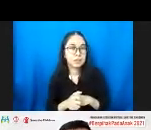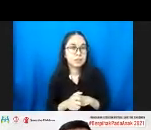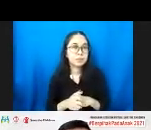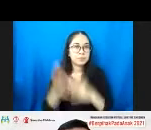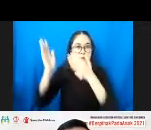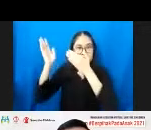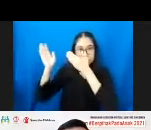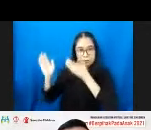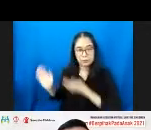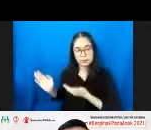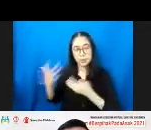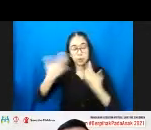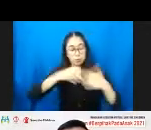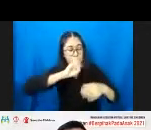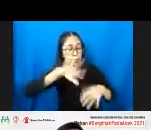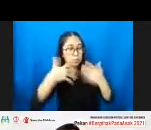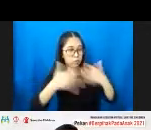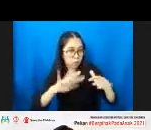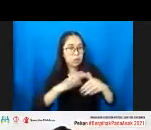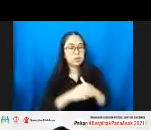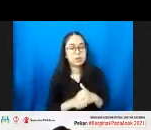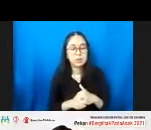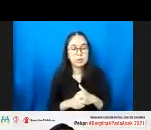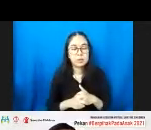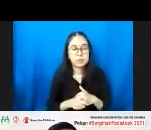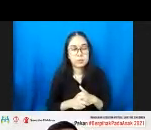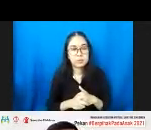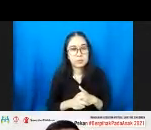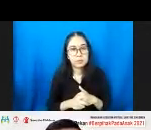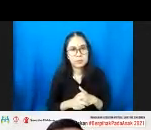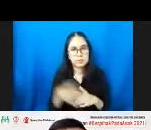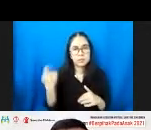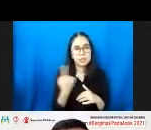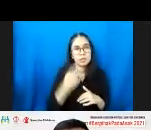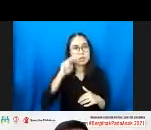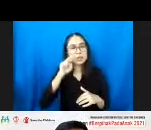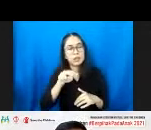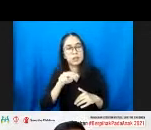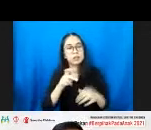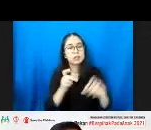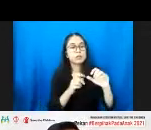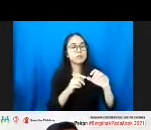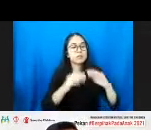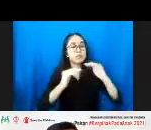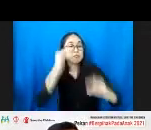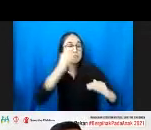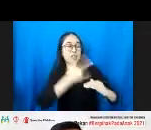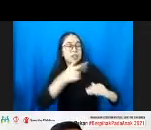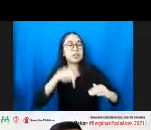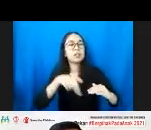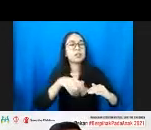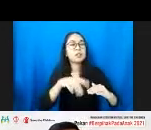sudah sebutkan, karena itu juga, kita melihat stunting ini juga mempengaruhi